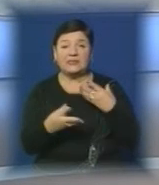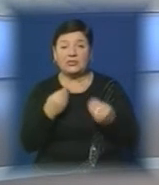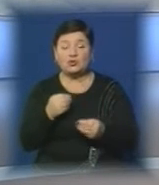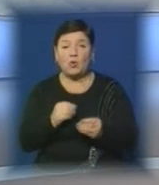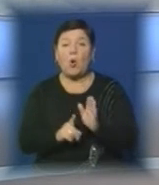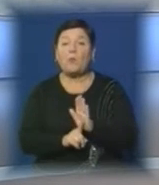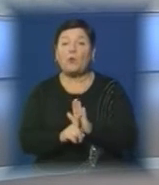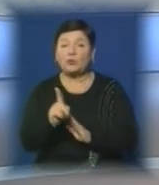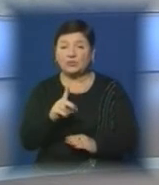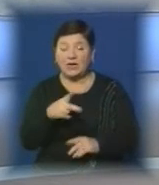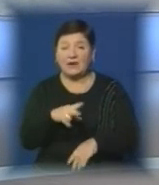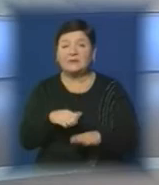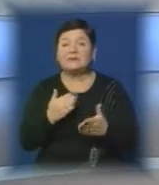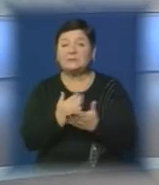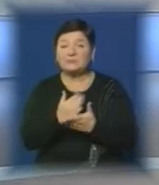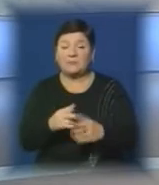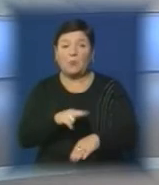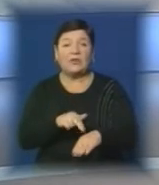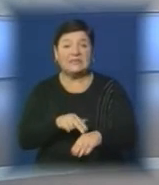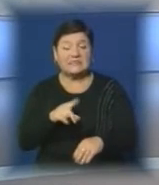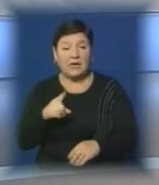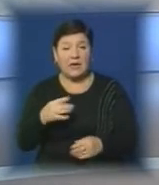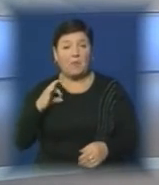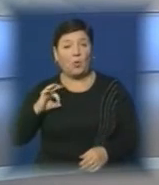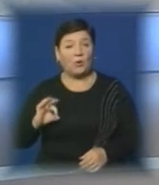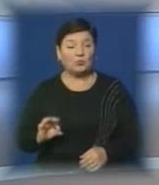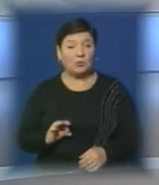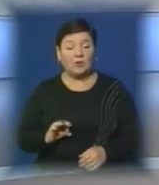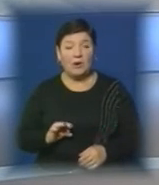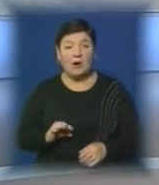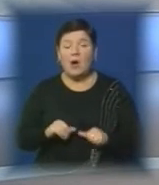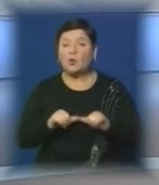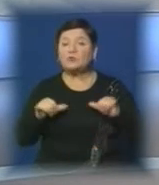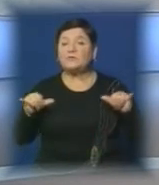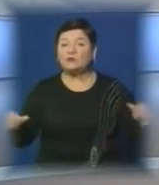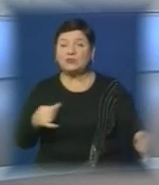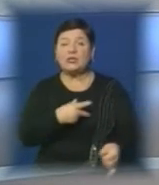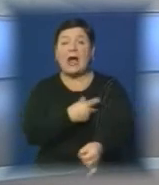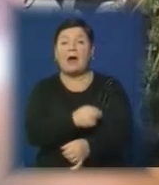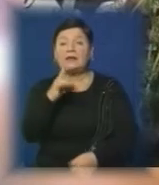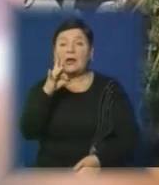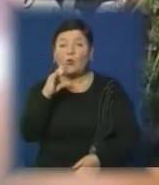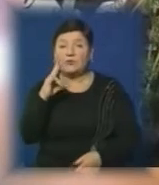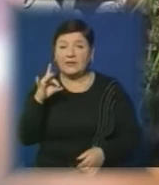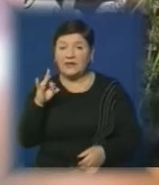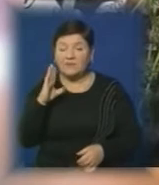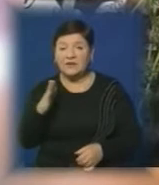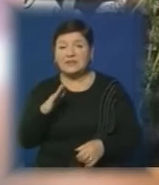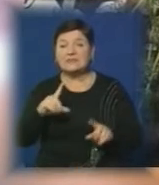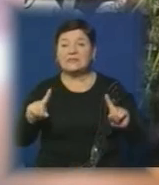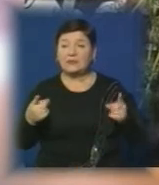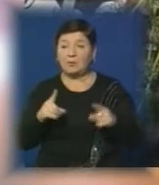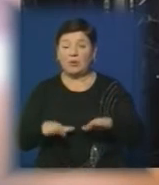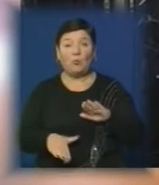викрила Служба безпеки України спільно з поліцією та прокуратурою. Розповсюджувача наркотики співробітники спецслужби затримали у